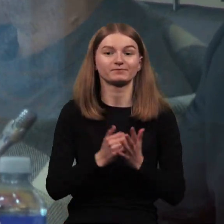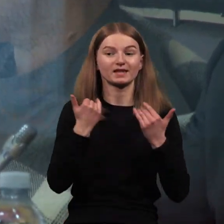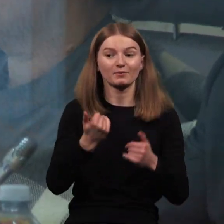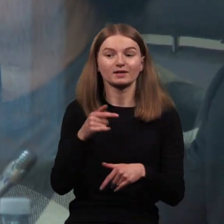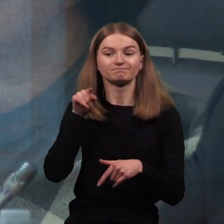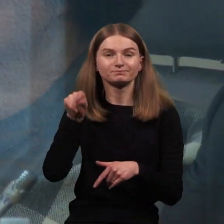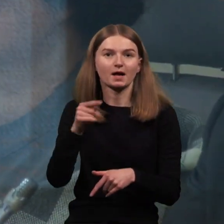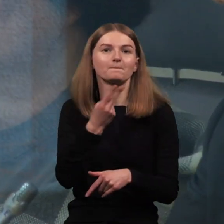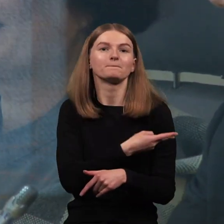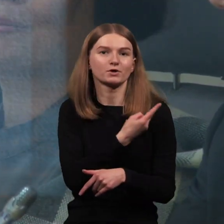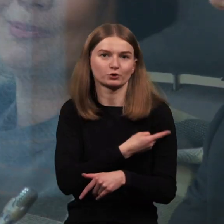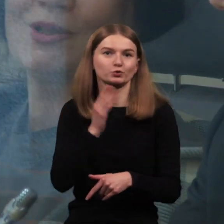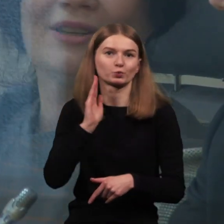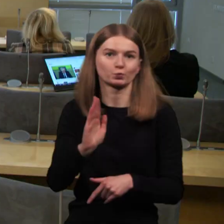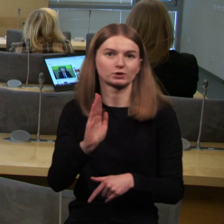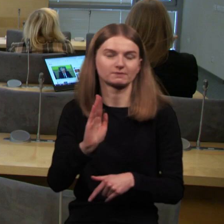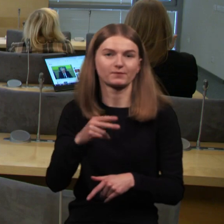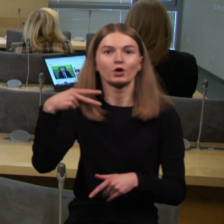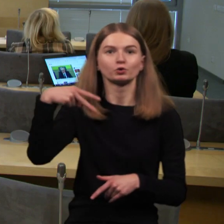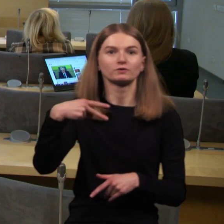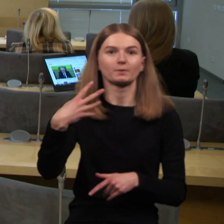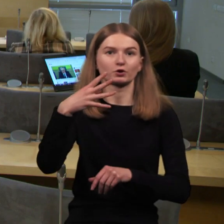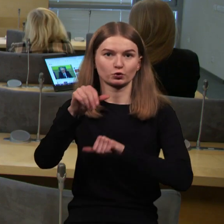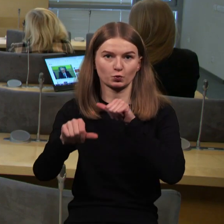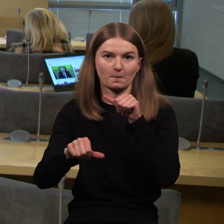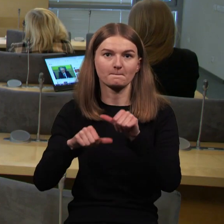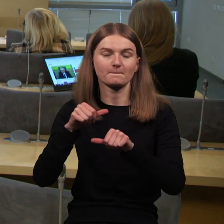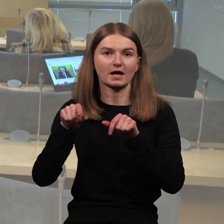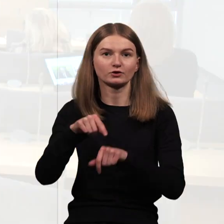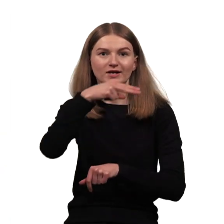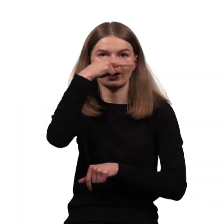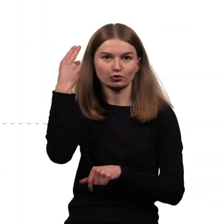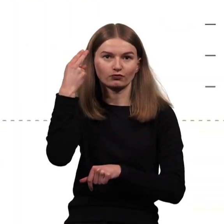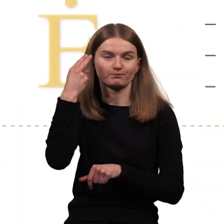biržus 2024 Lietuvių kalbos dienų sostime.